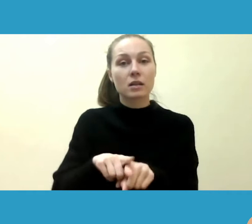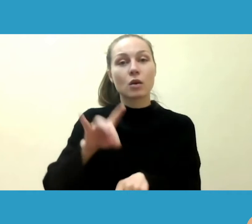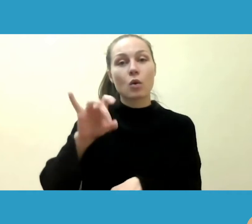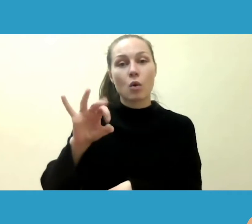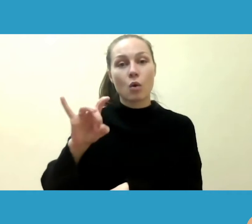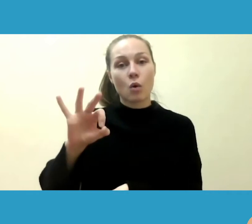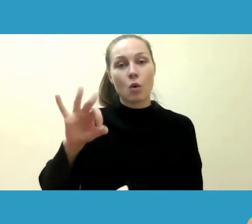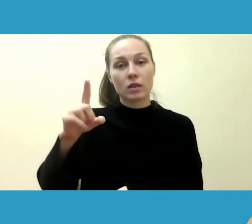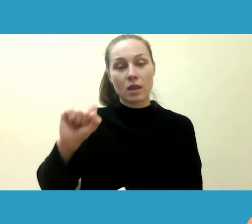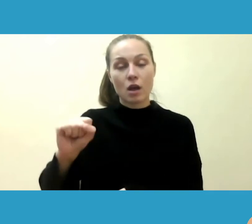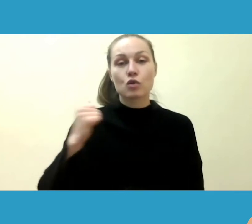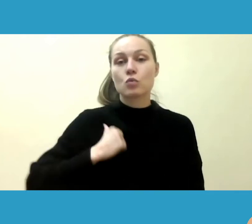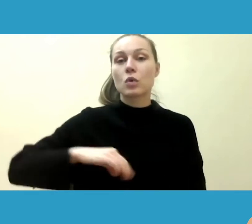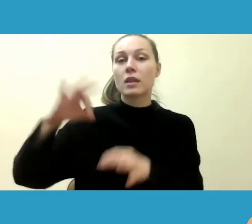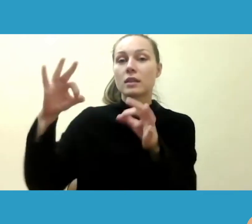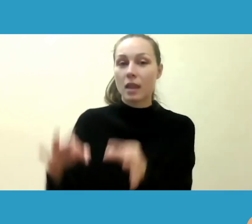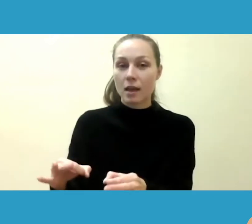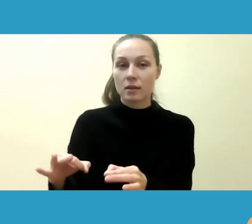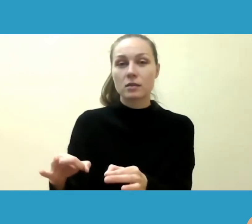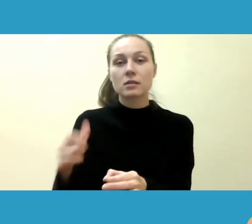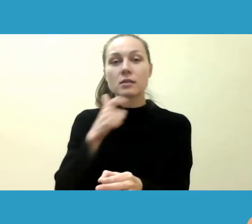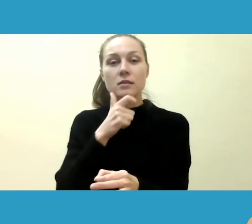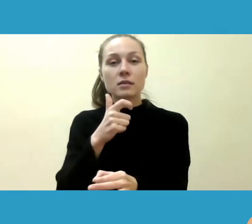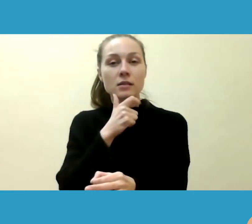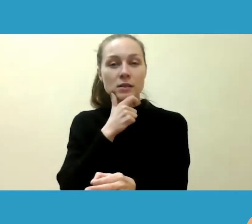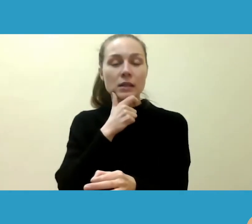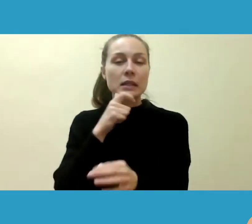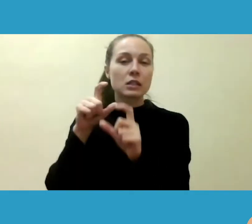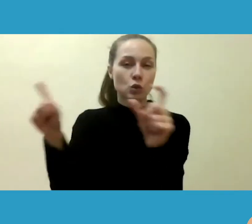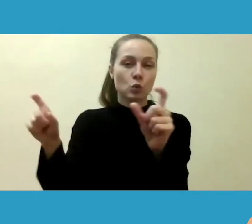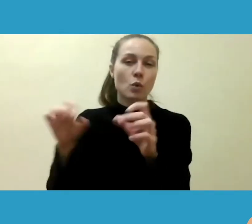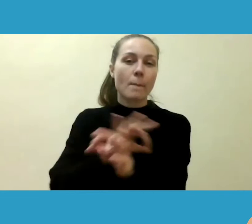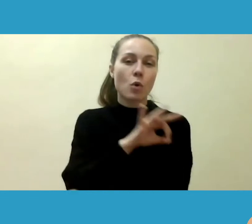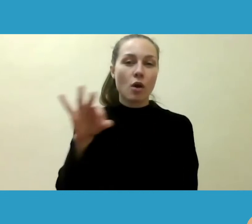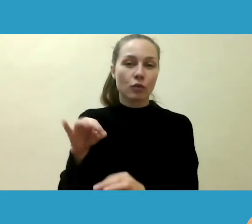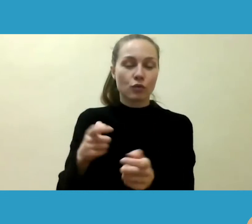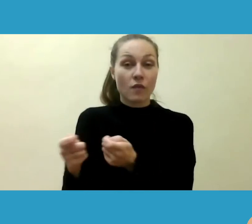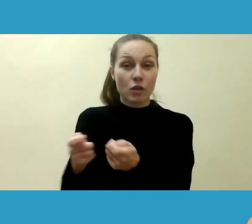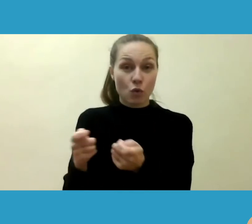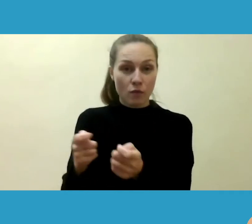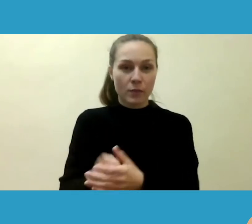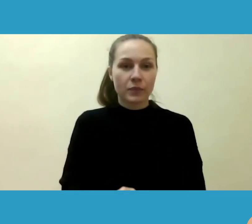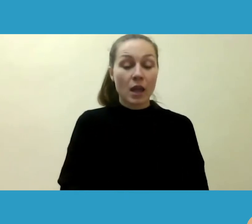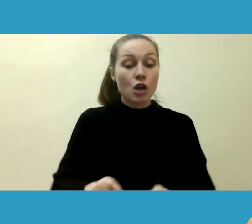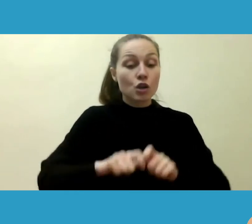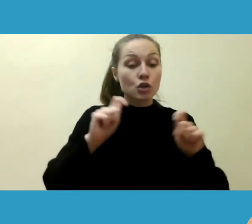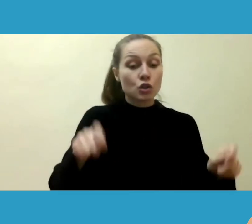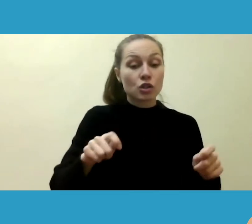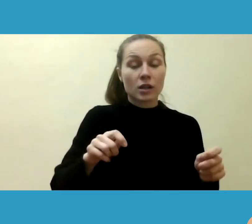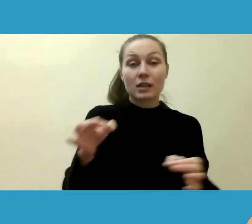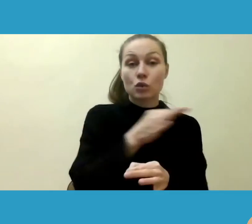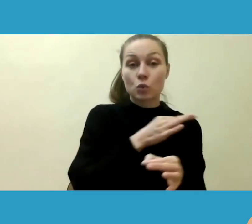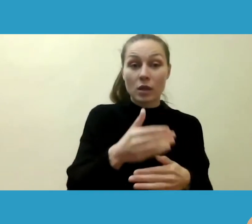Jūrėvičiūtė, žmogaus teisės stėdėjimo instituto projektų vadovė. Dar prieš pradenant diskusiją trumpai